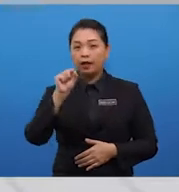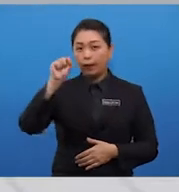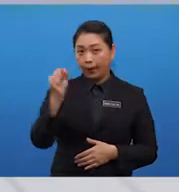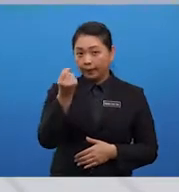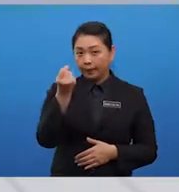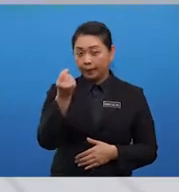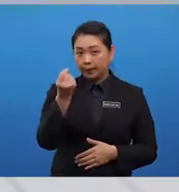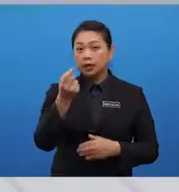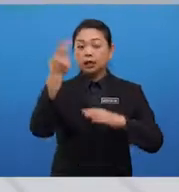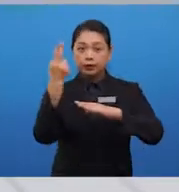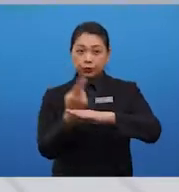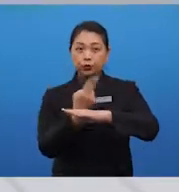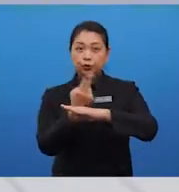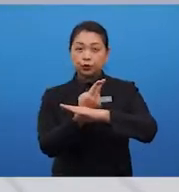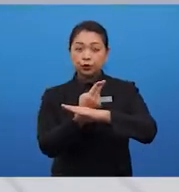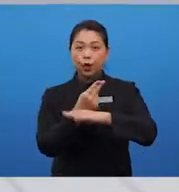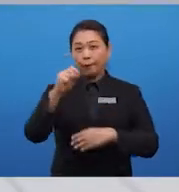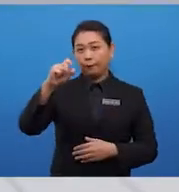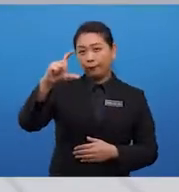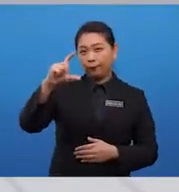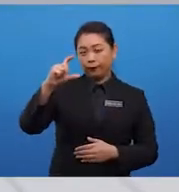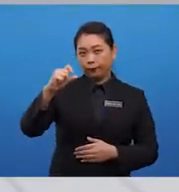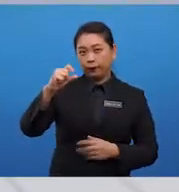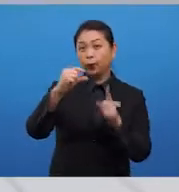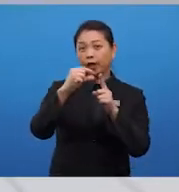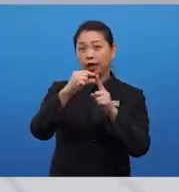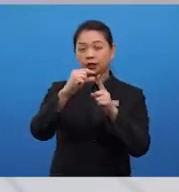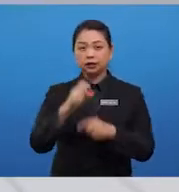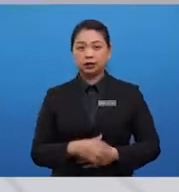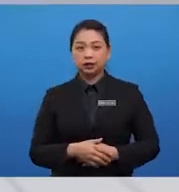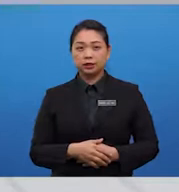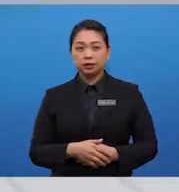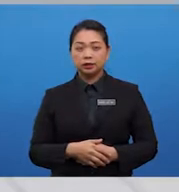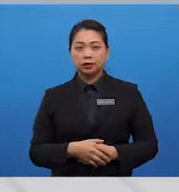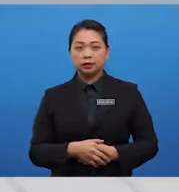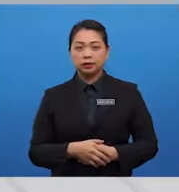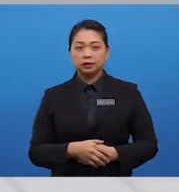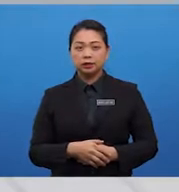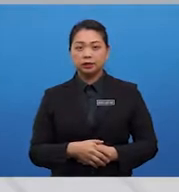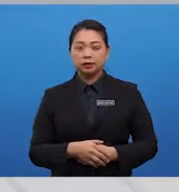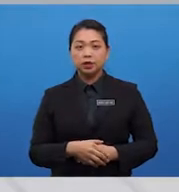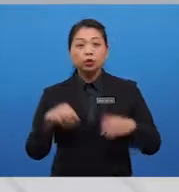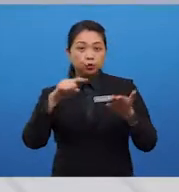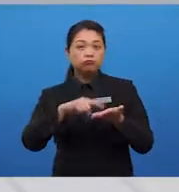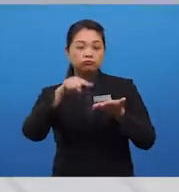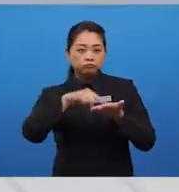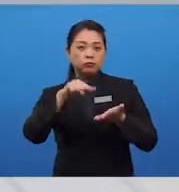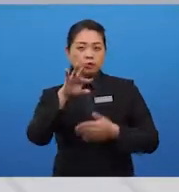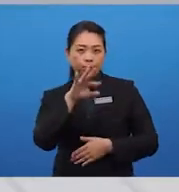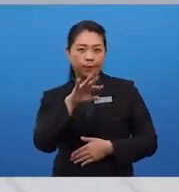the usage of capital or small letters, do check your spelling,